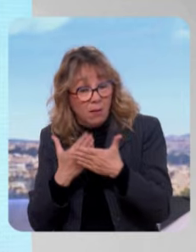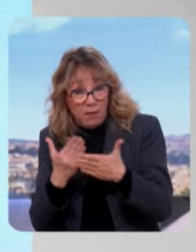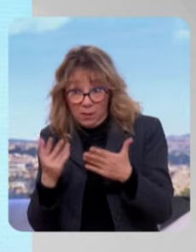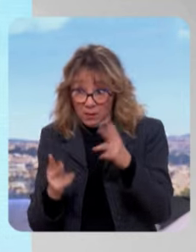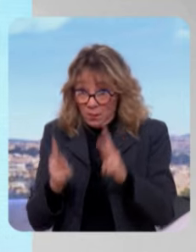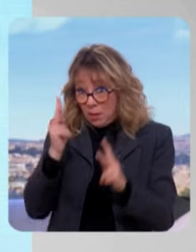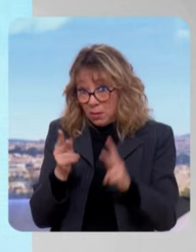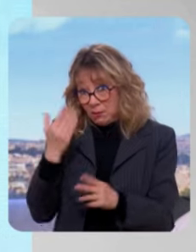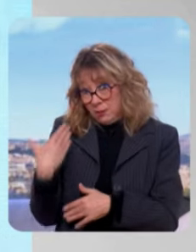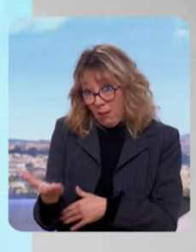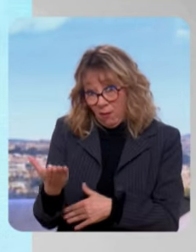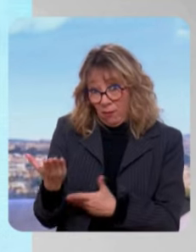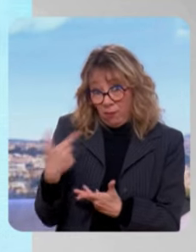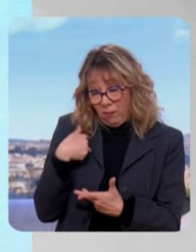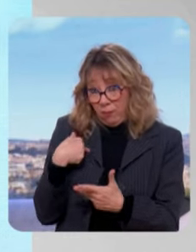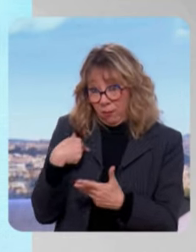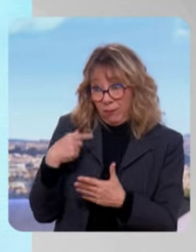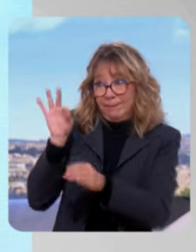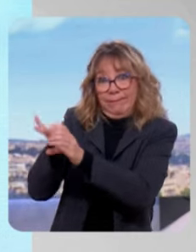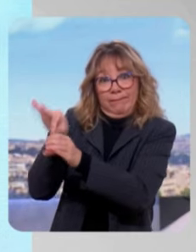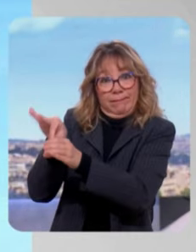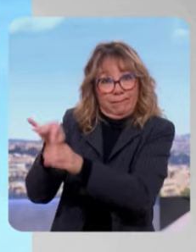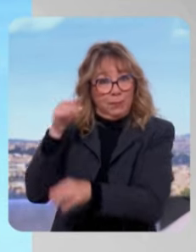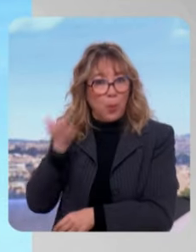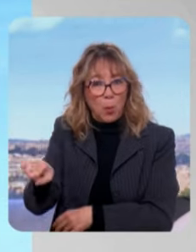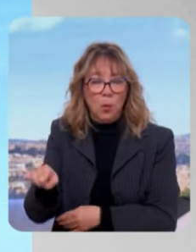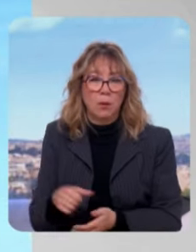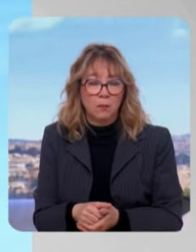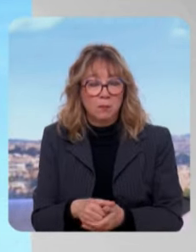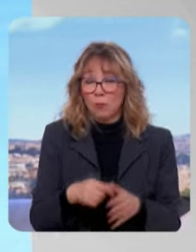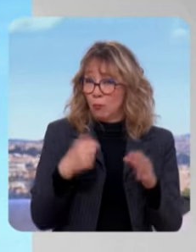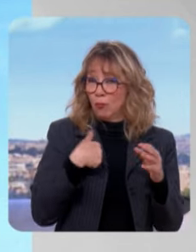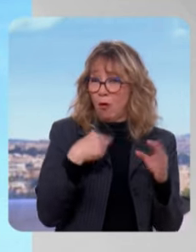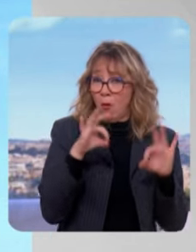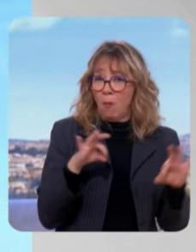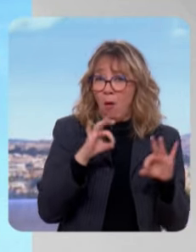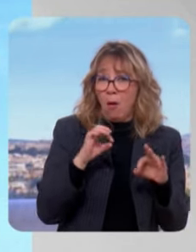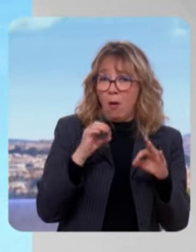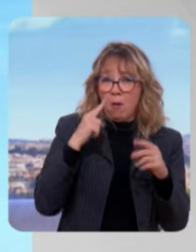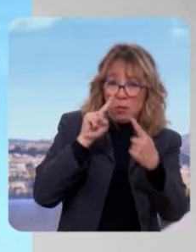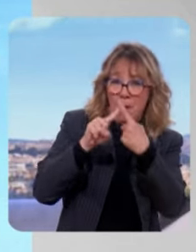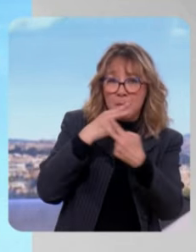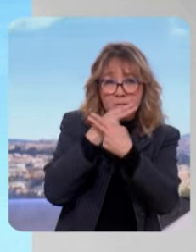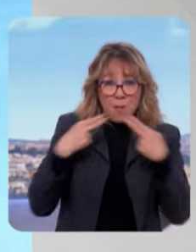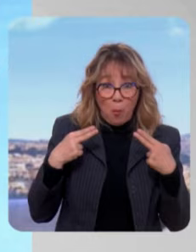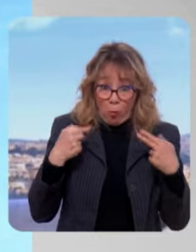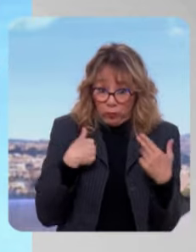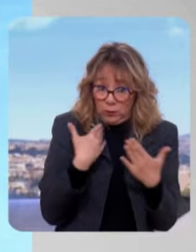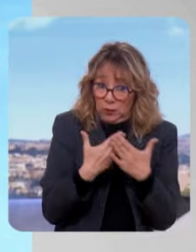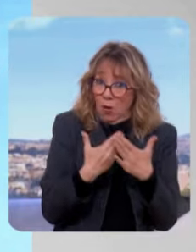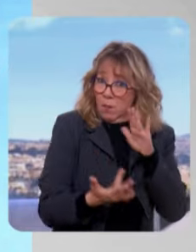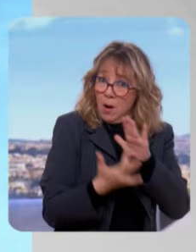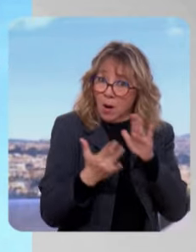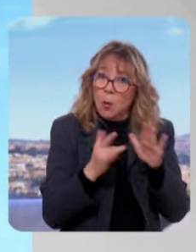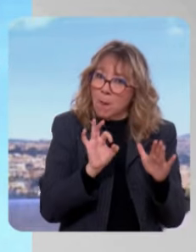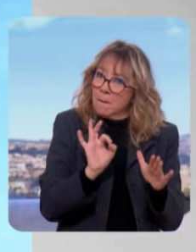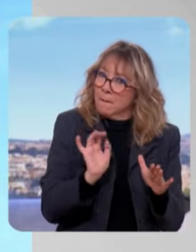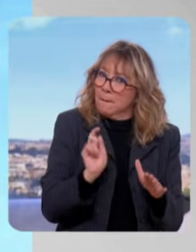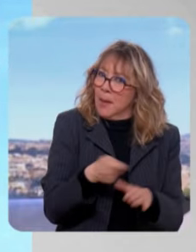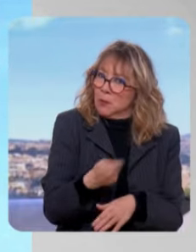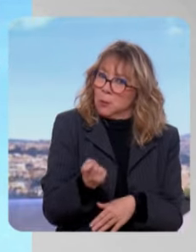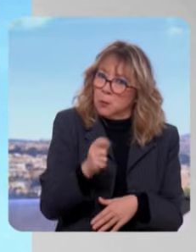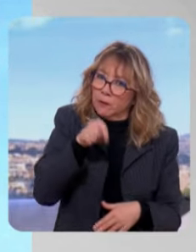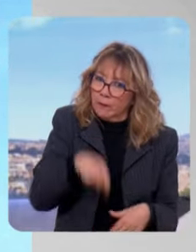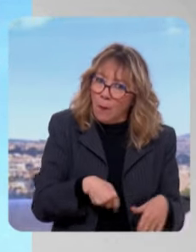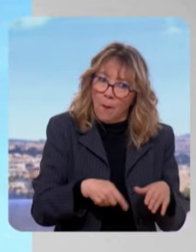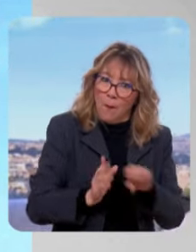son succès auprès de beaucoup d'électeurs ? Il n pas de sujet tabou. L'immigration est un sujet, et la gauche doit s'emparer de ce sujet, bien